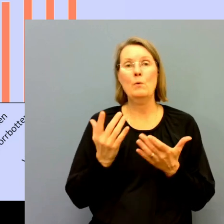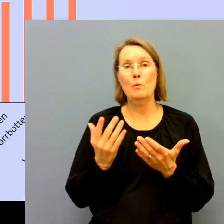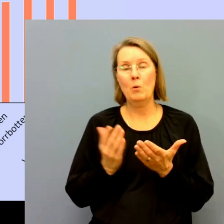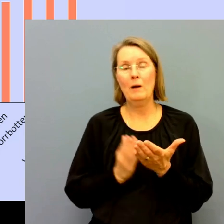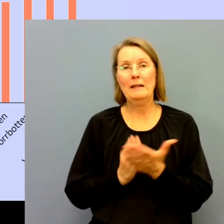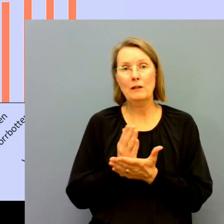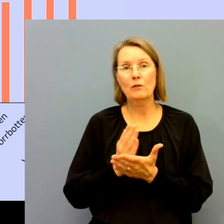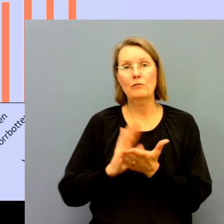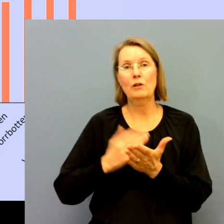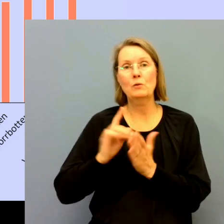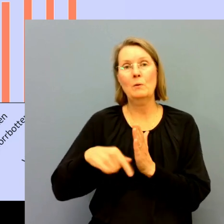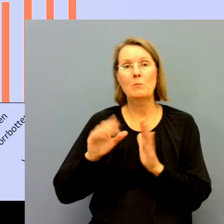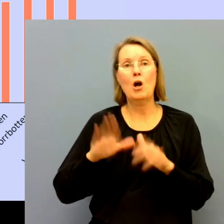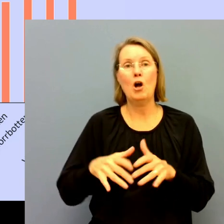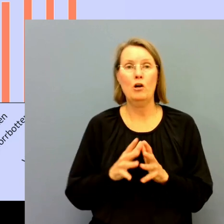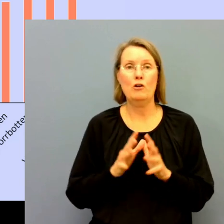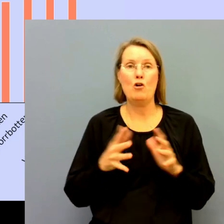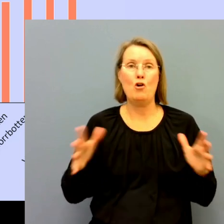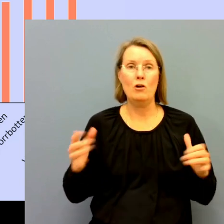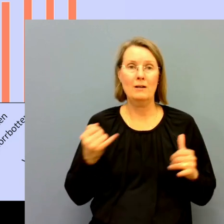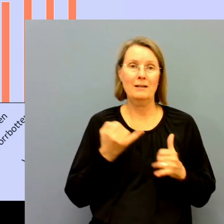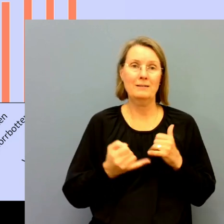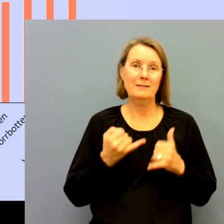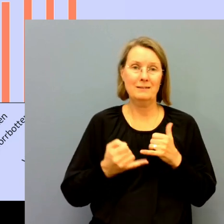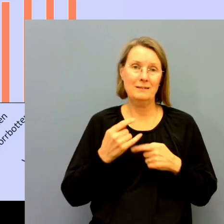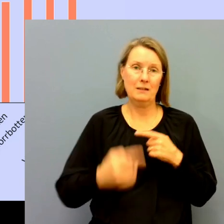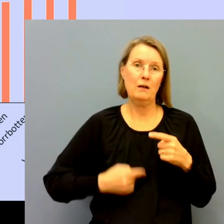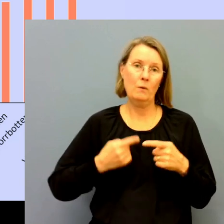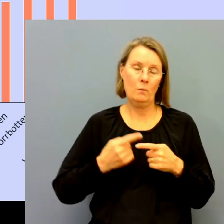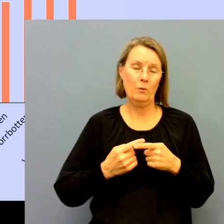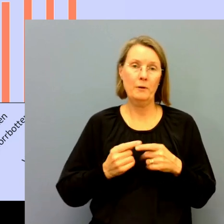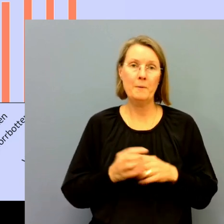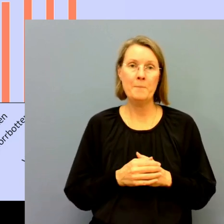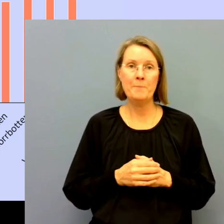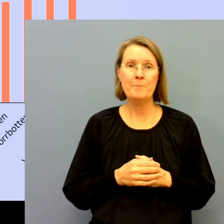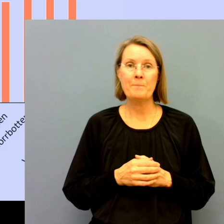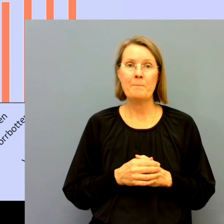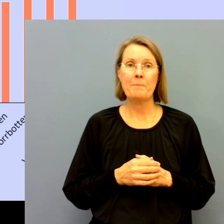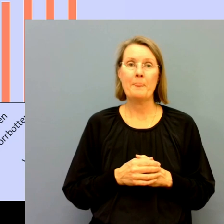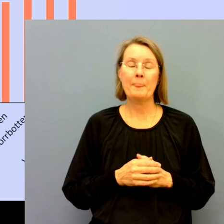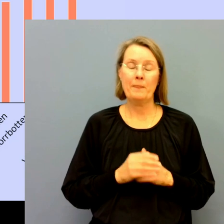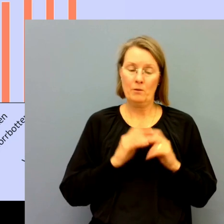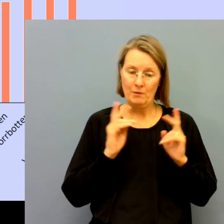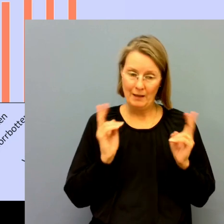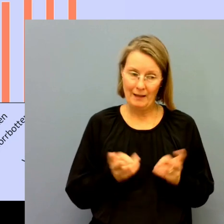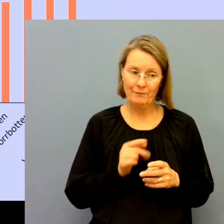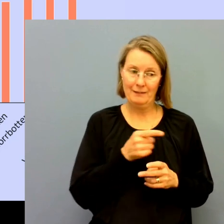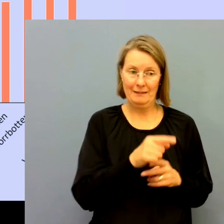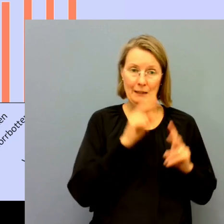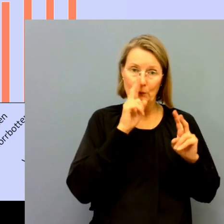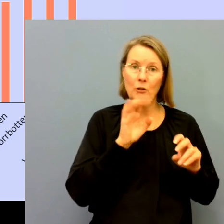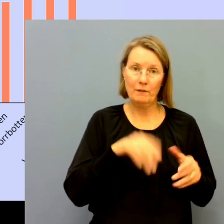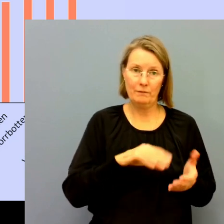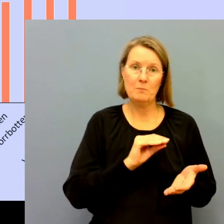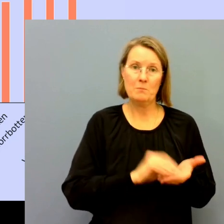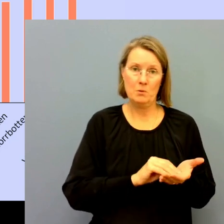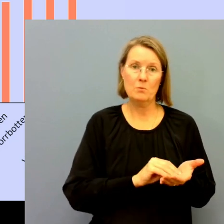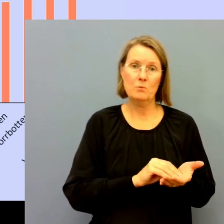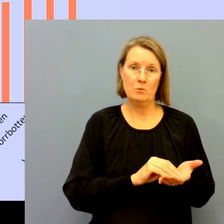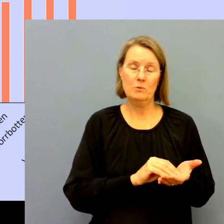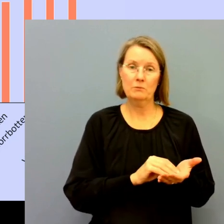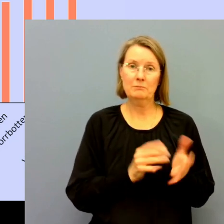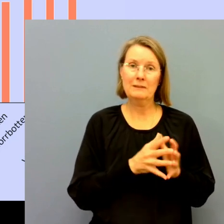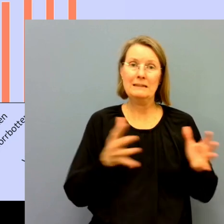tolktimmar har ökat successivt de senaste åren. Så att även den utredningen definierade det här som